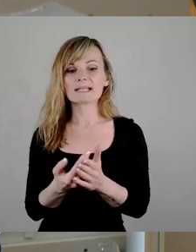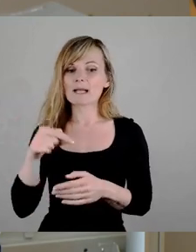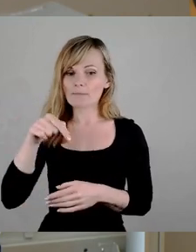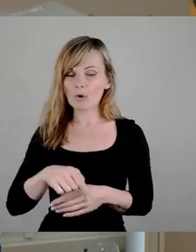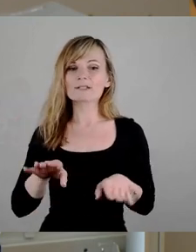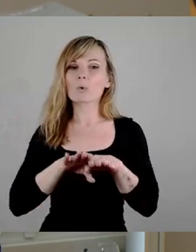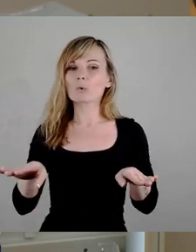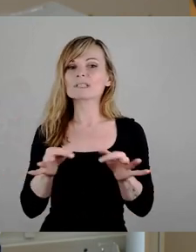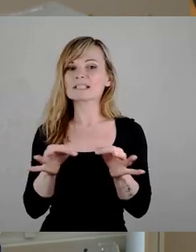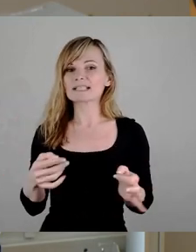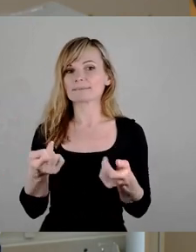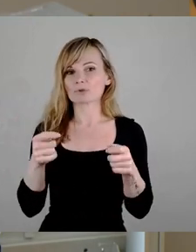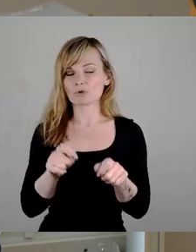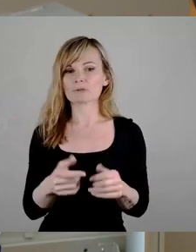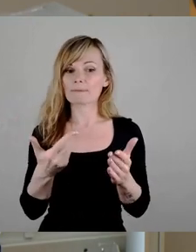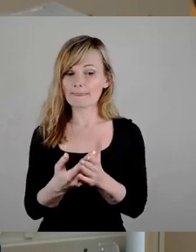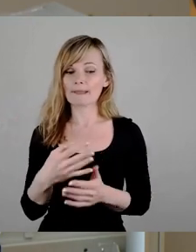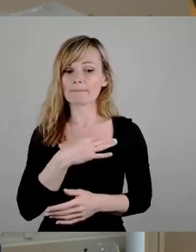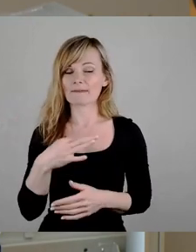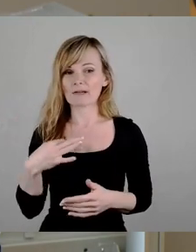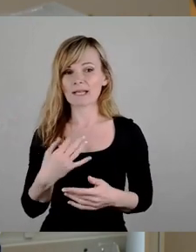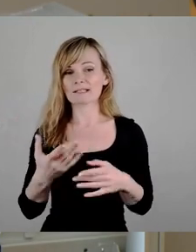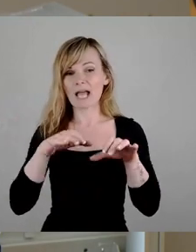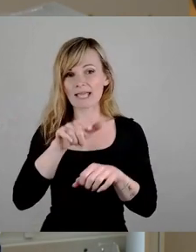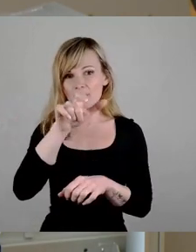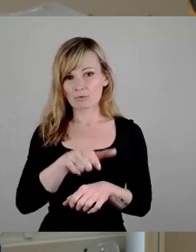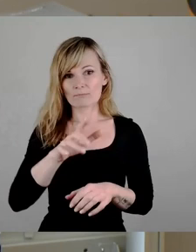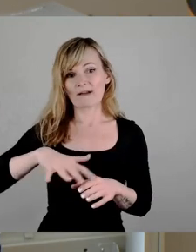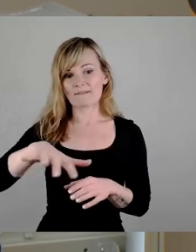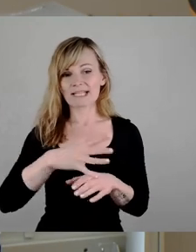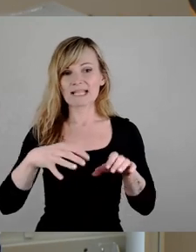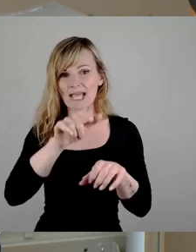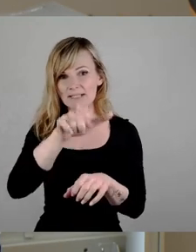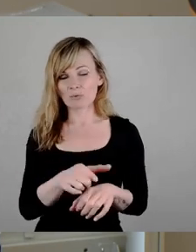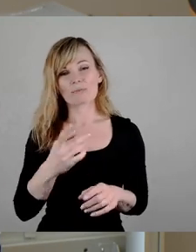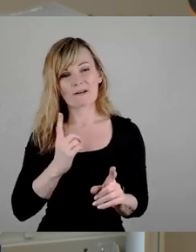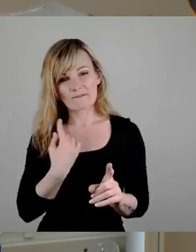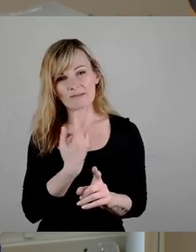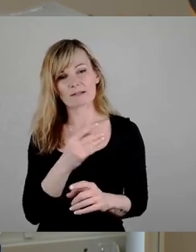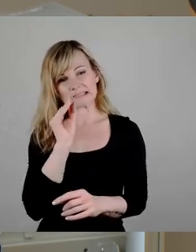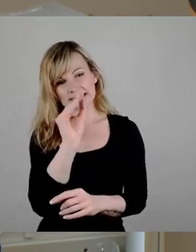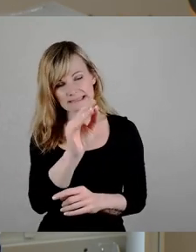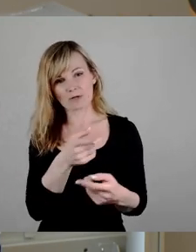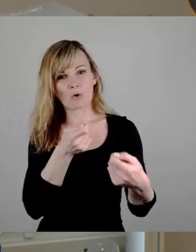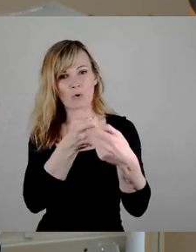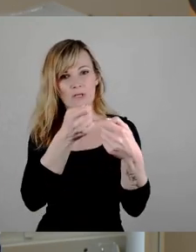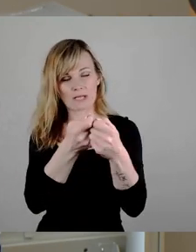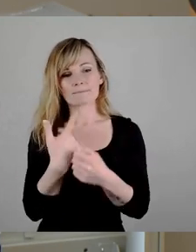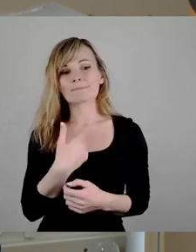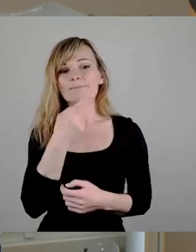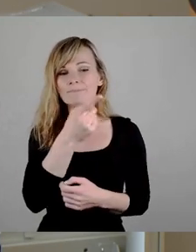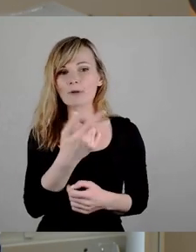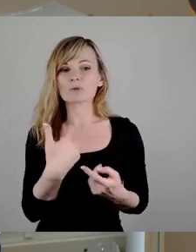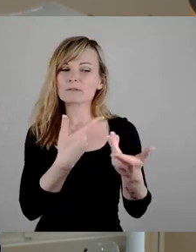tatsächlich an die privaten Flächeneigentümerinnen und Flächeneigentümer herantreten, um tatsächlich über einen Teilankauf von gewissen Flächen auch zu